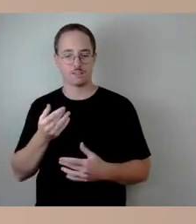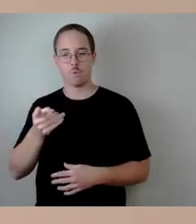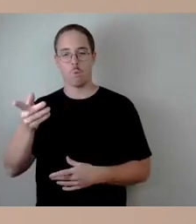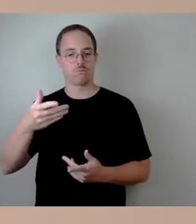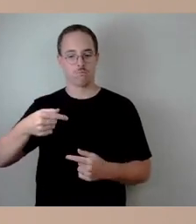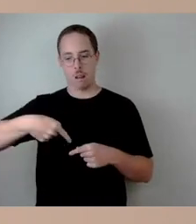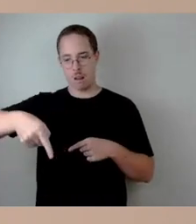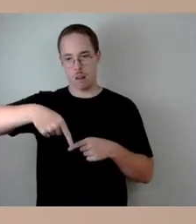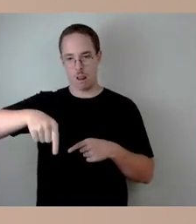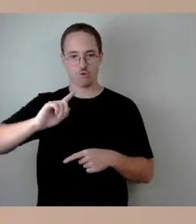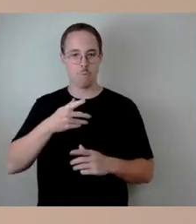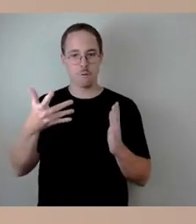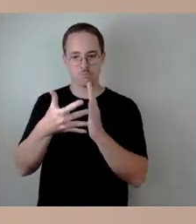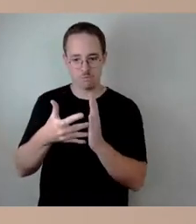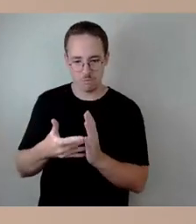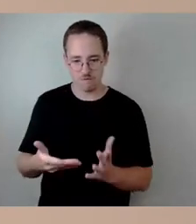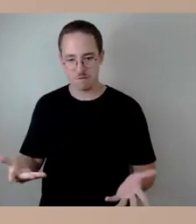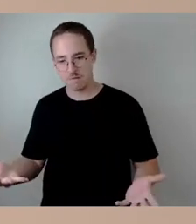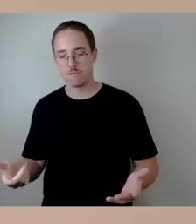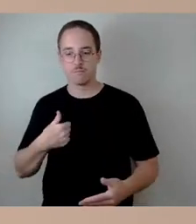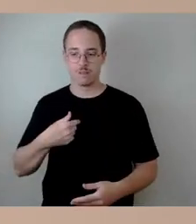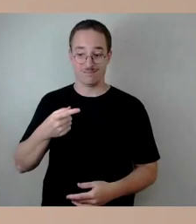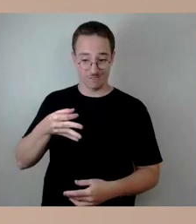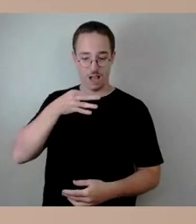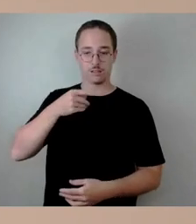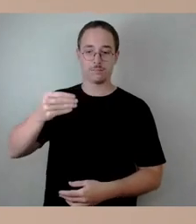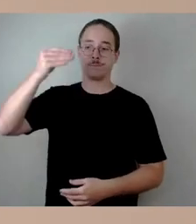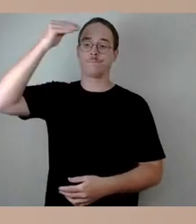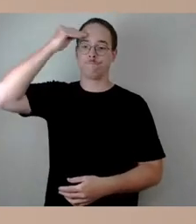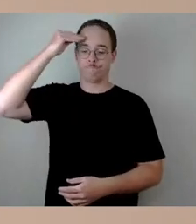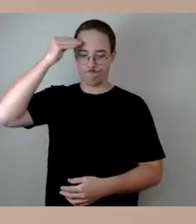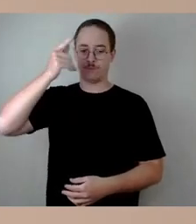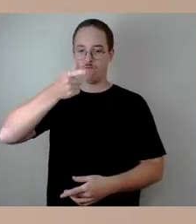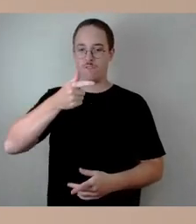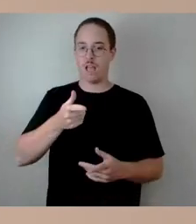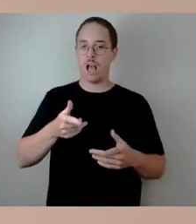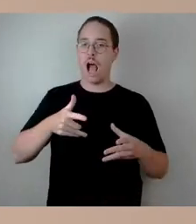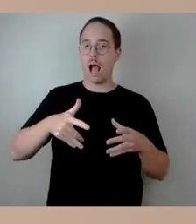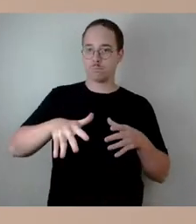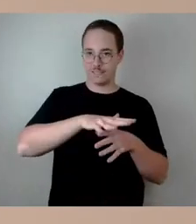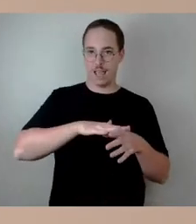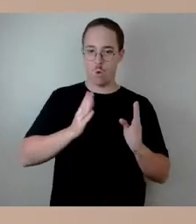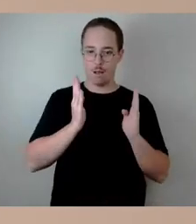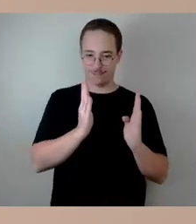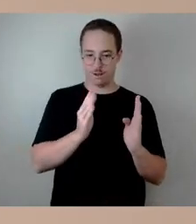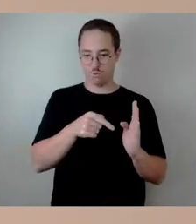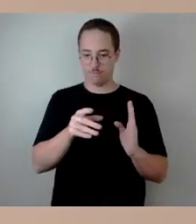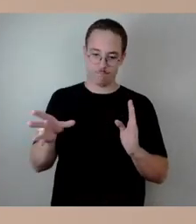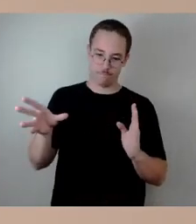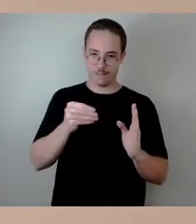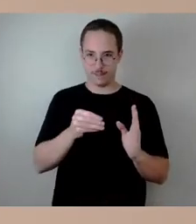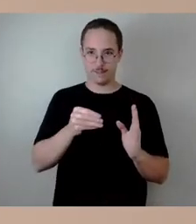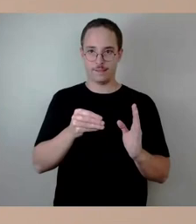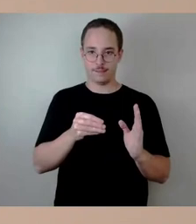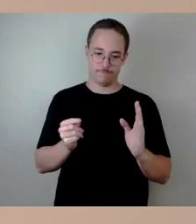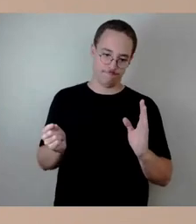die Frage nehme ich eben wie gesagt in die Abteilung mit und ich gehe davon aus, dass ich dann am Mittwoch da nochmal eine Einschätzung